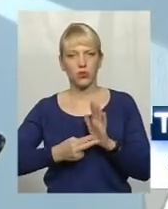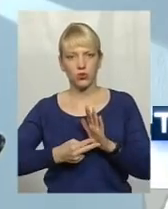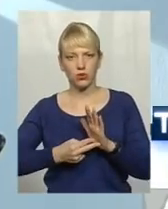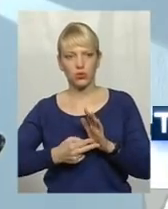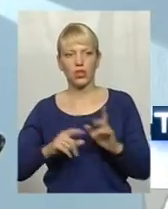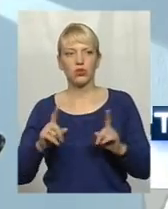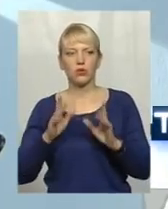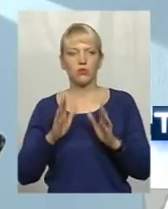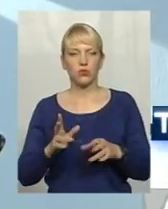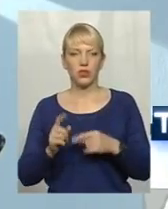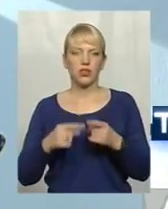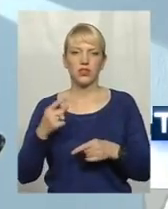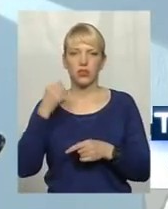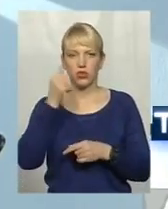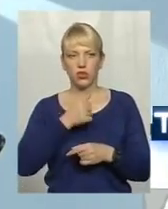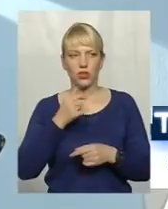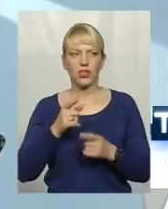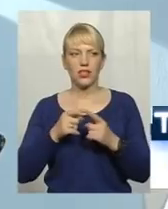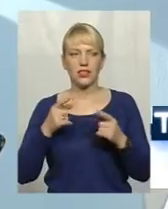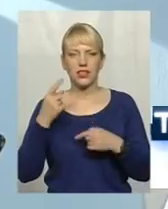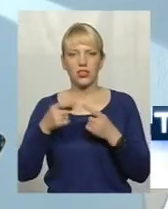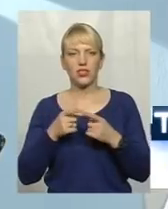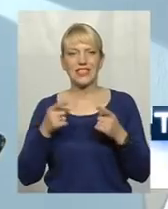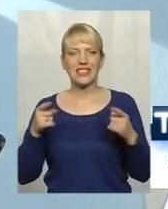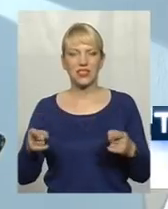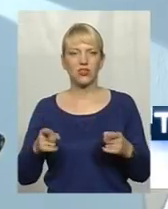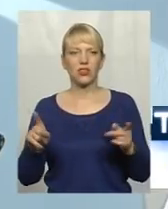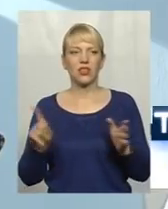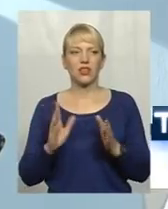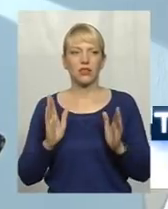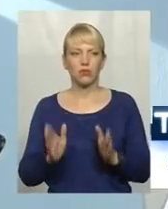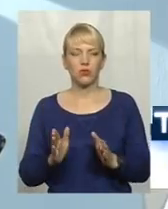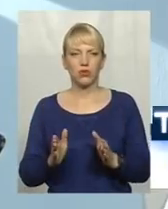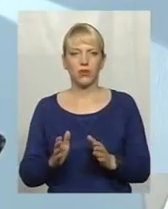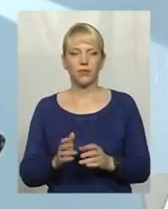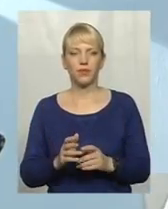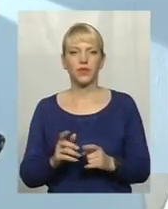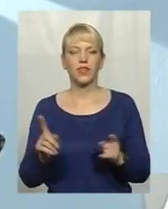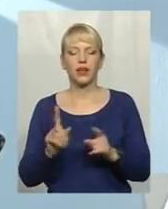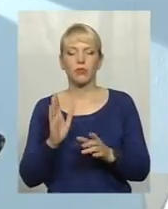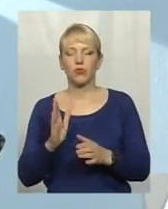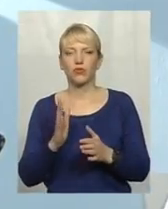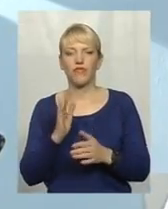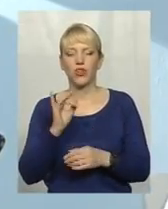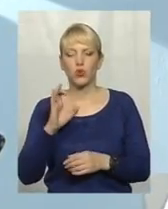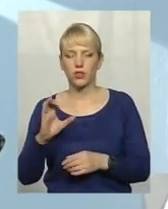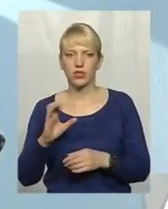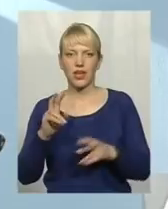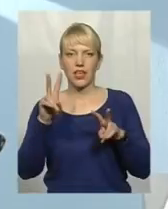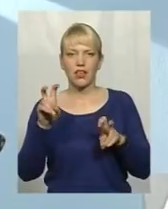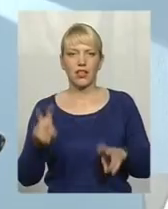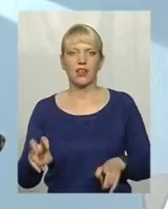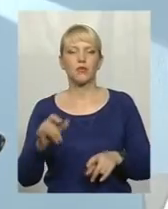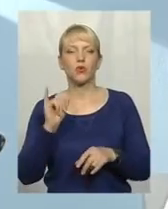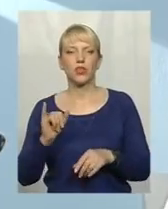що буде на слідучий епіцезон, який склад, які будуть доминувати, які віруси грипу. І відповідно